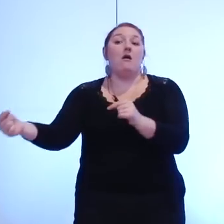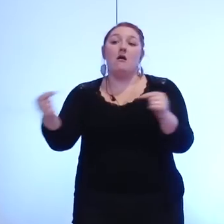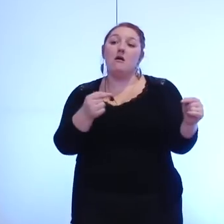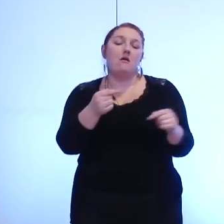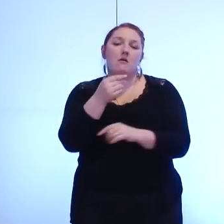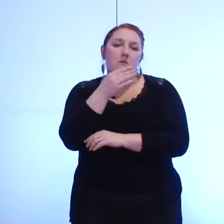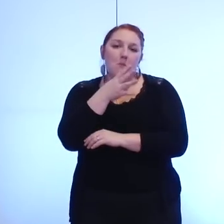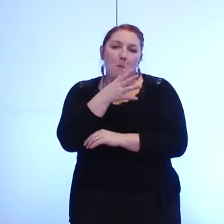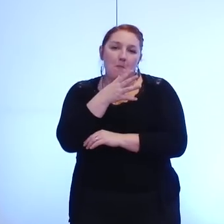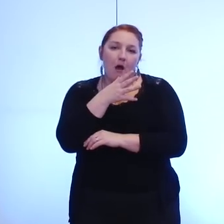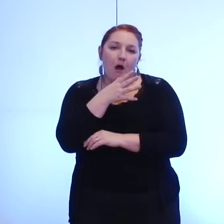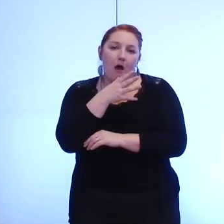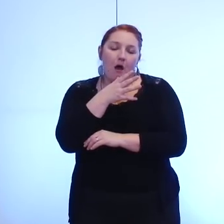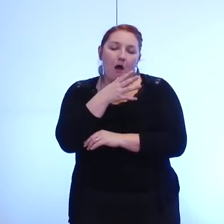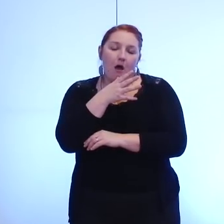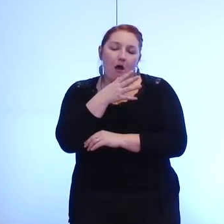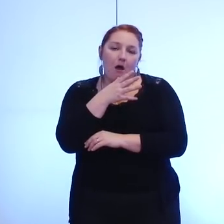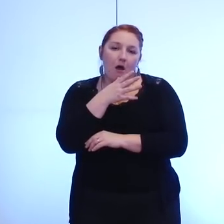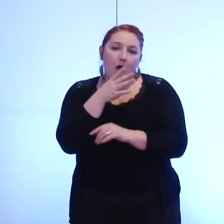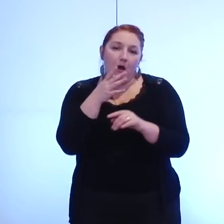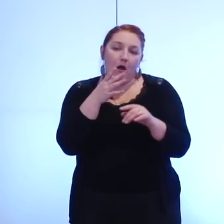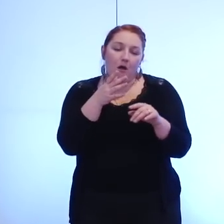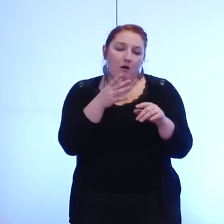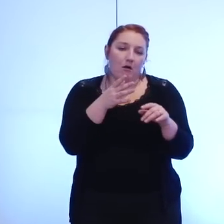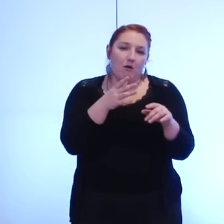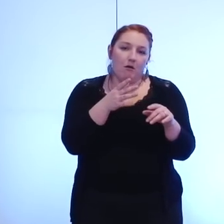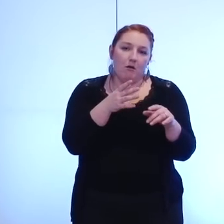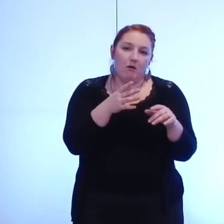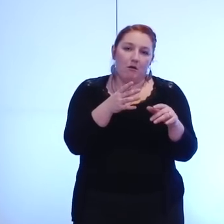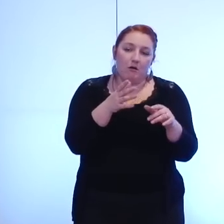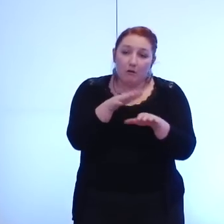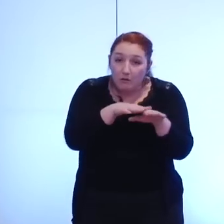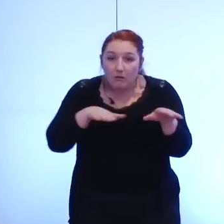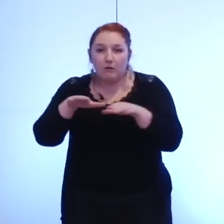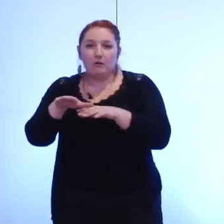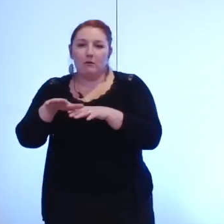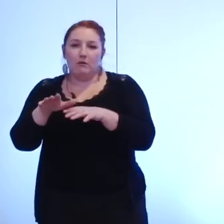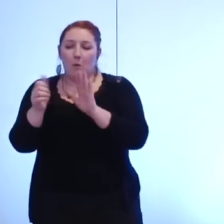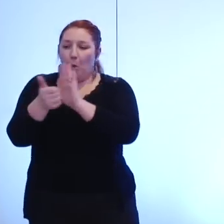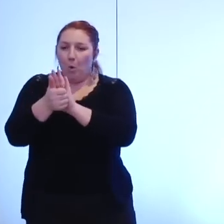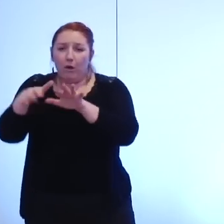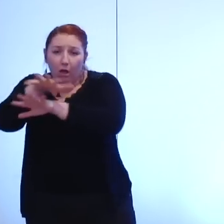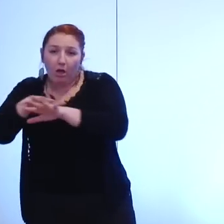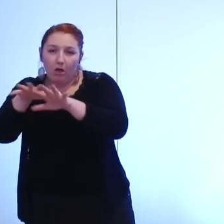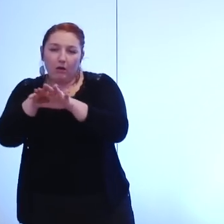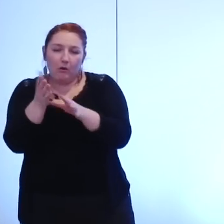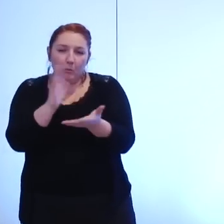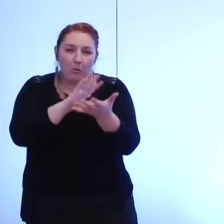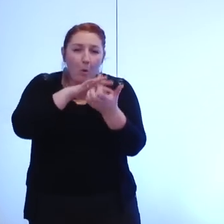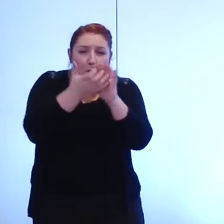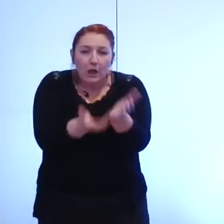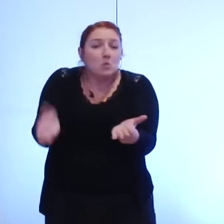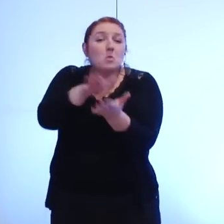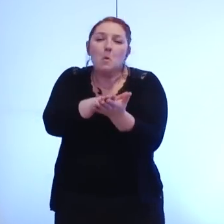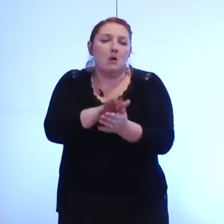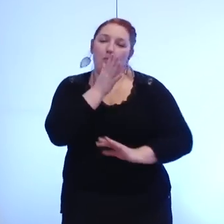je dirais compliqué par des questions d'échelle et de périmètre qui nous le savons et l